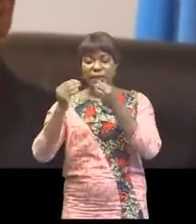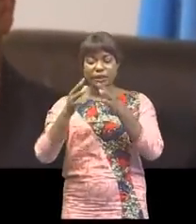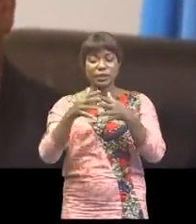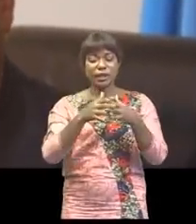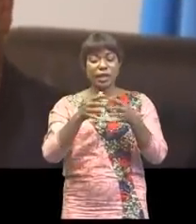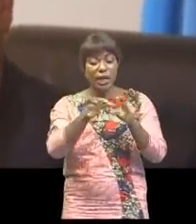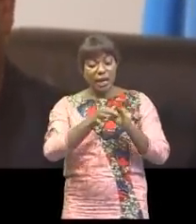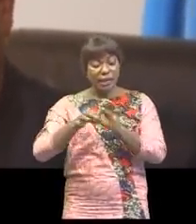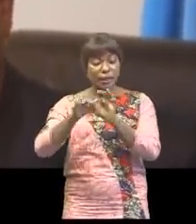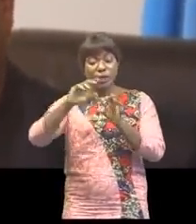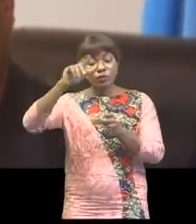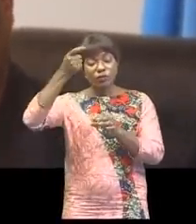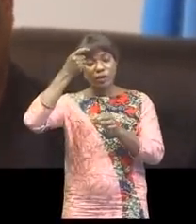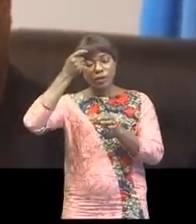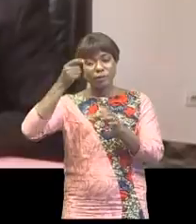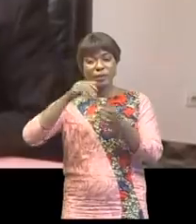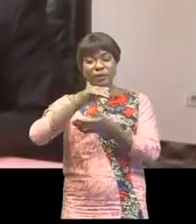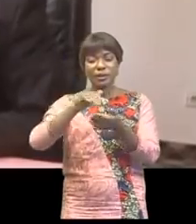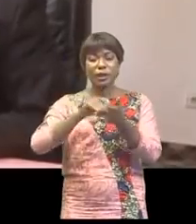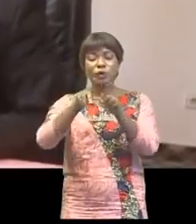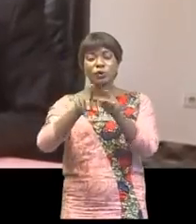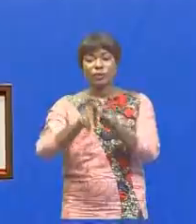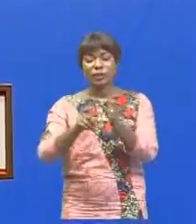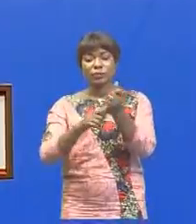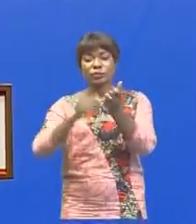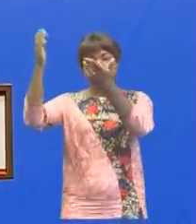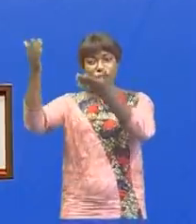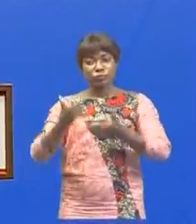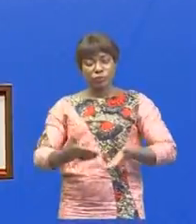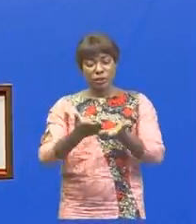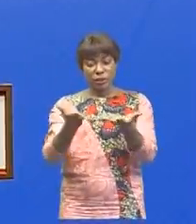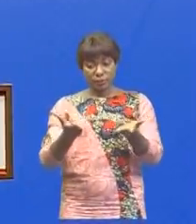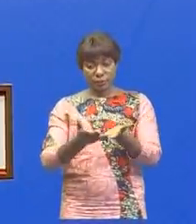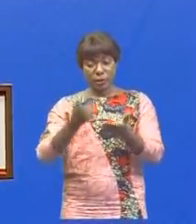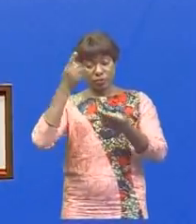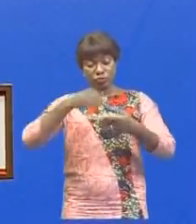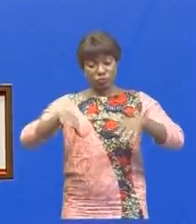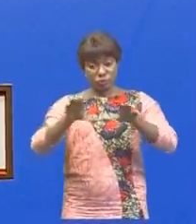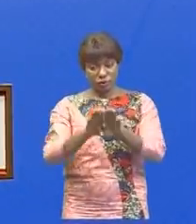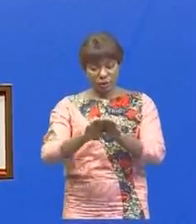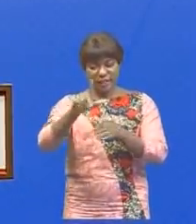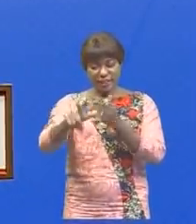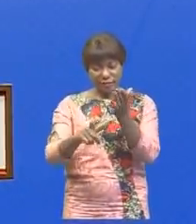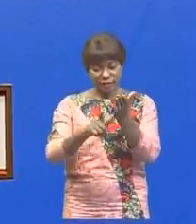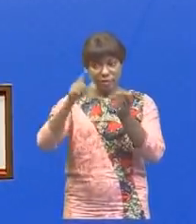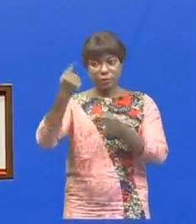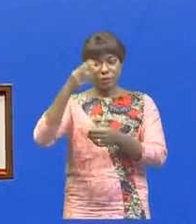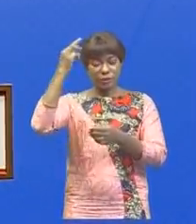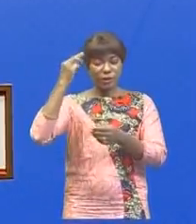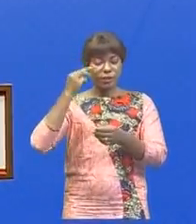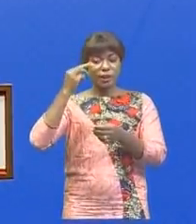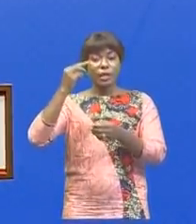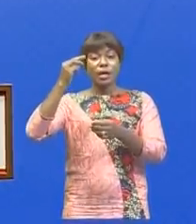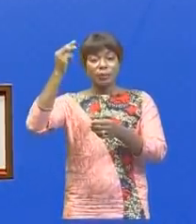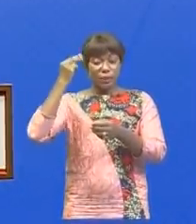central et les importateurs de ces denrées. Avant de clore son propos, le vice-premier ministre, ministre de l